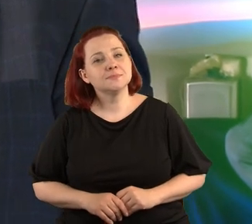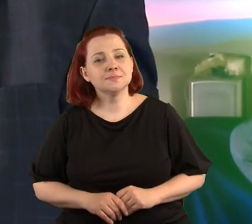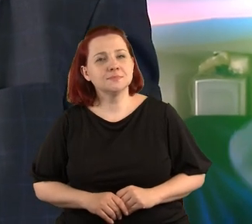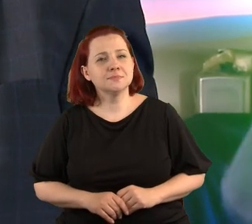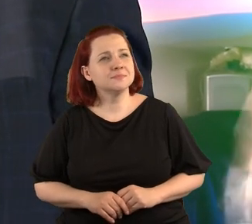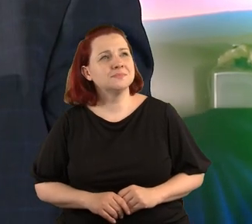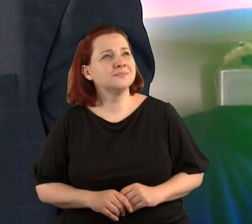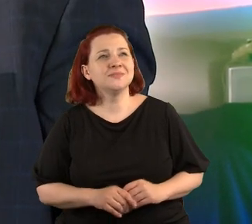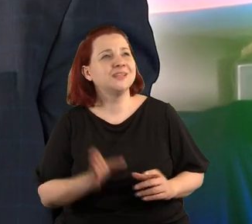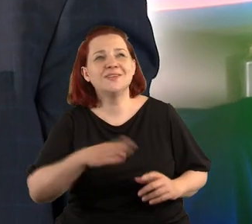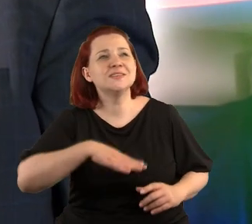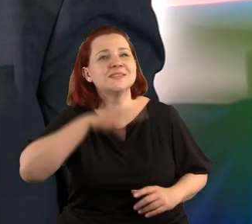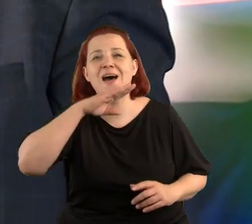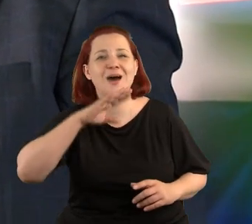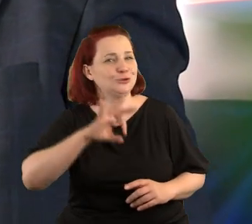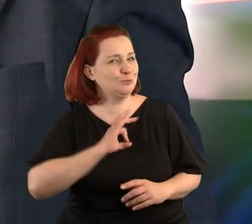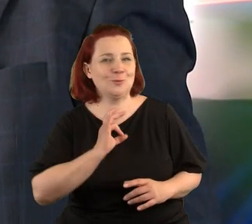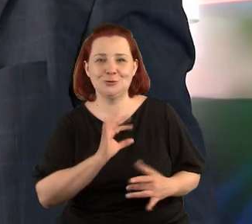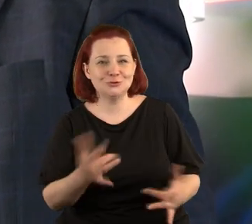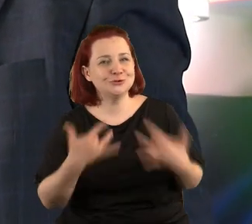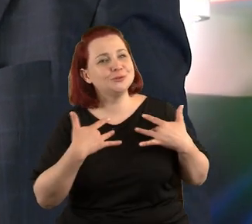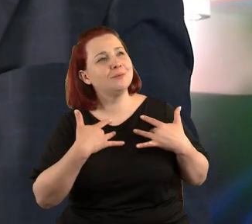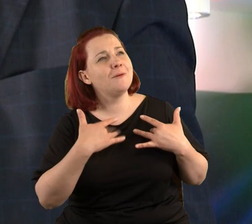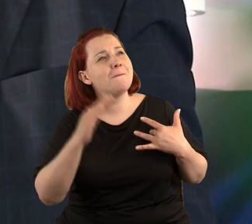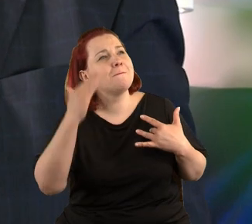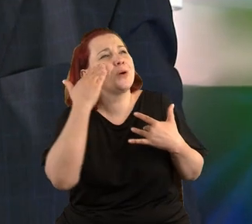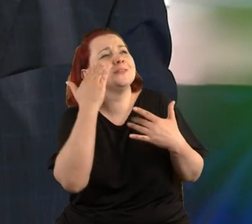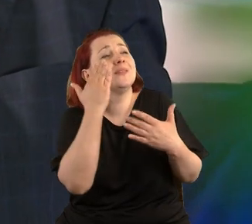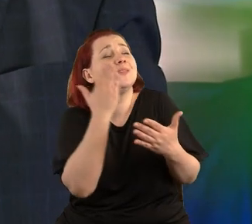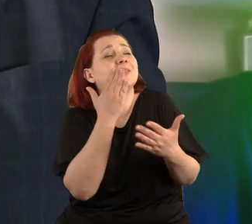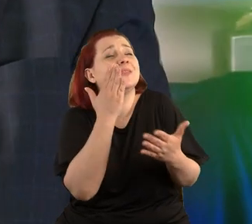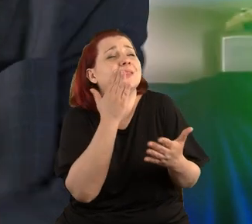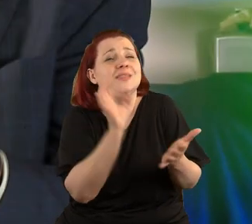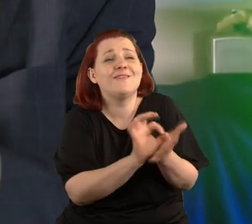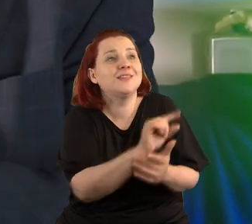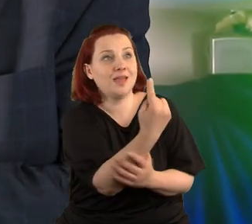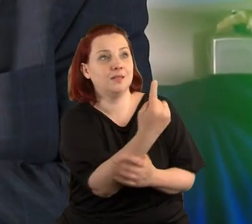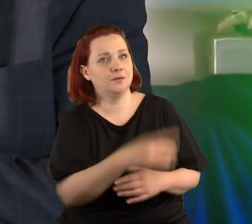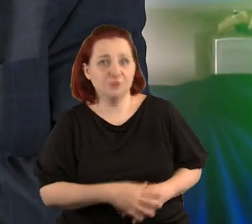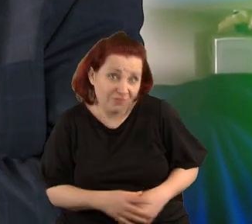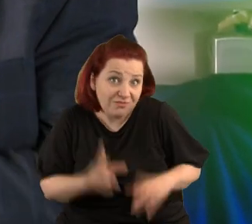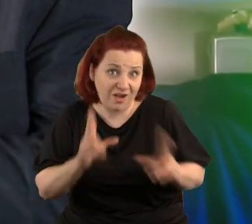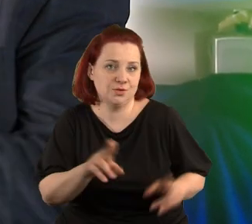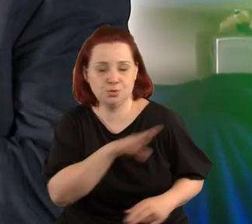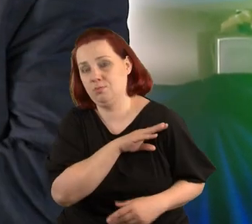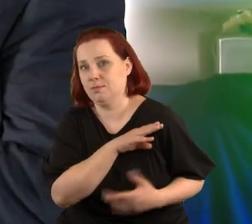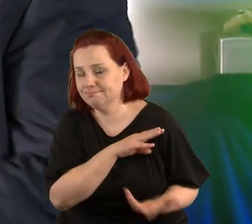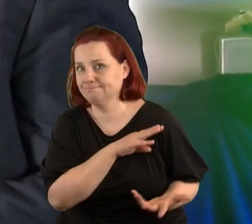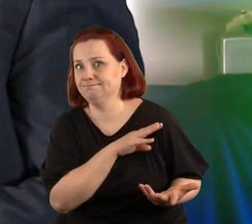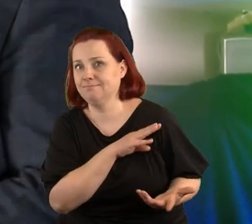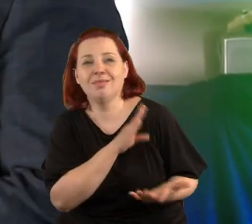Nie starczy mi życia, żeby poznać jedną z nich. I faktycznie umarł